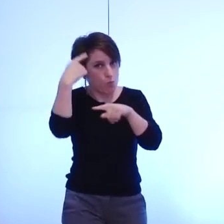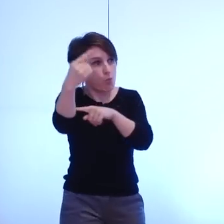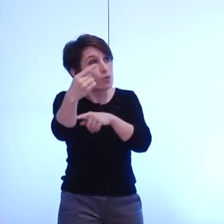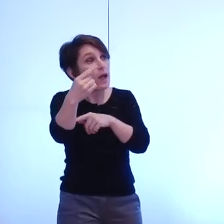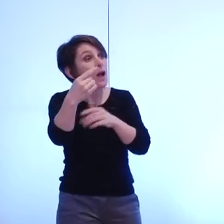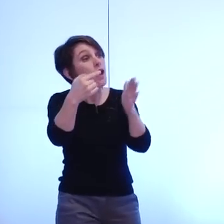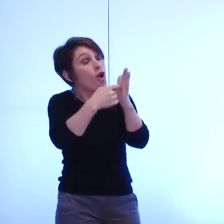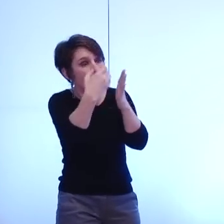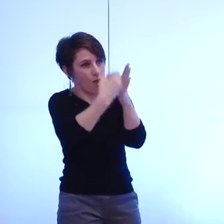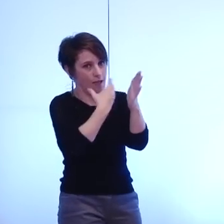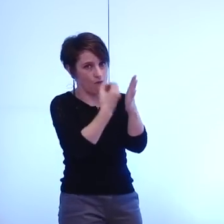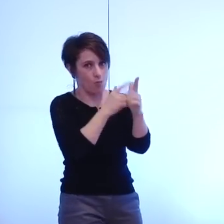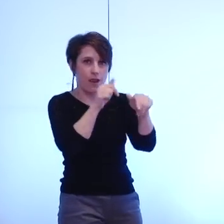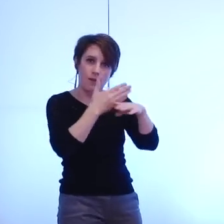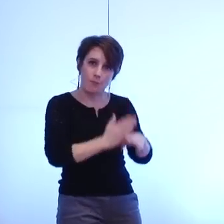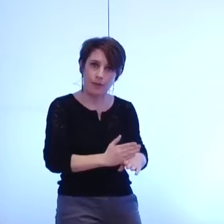M.Gaburu